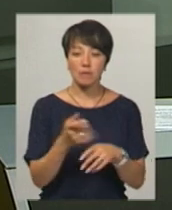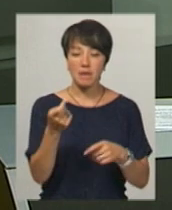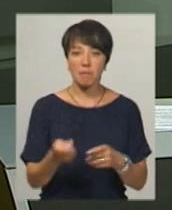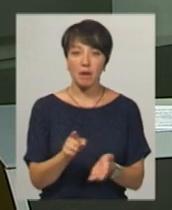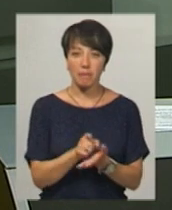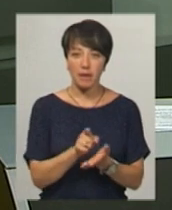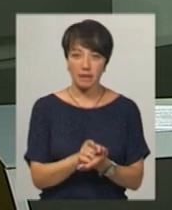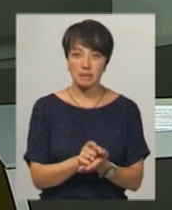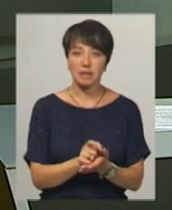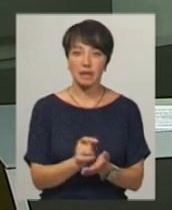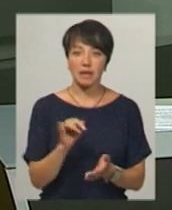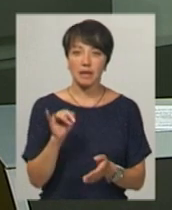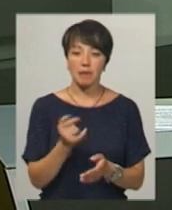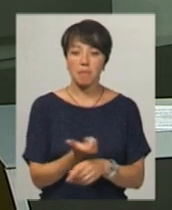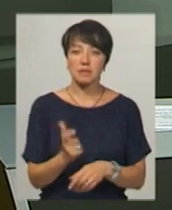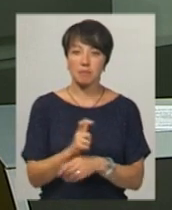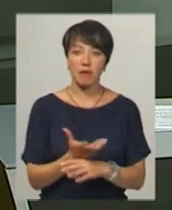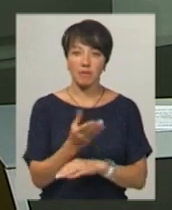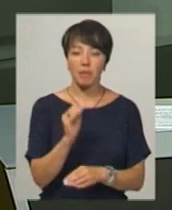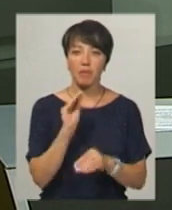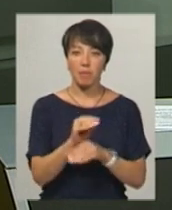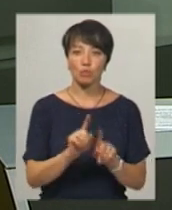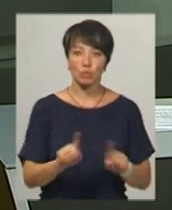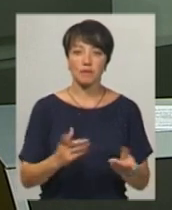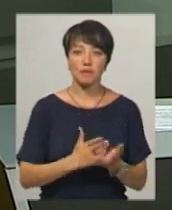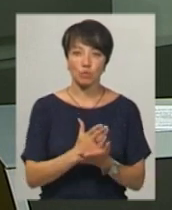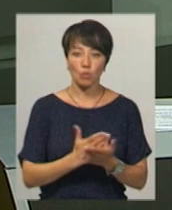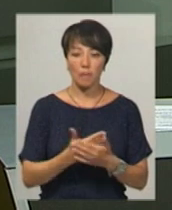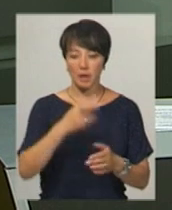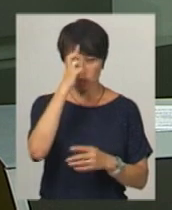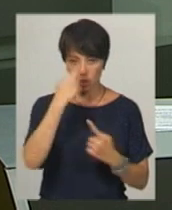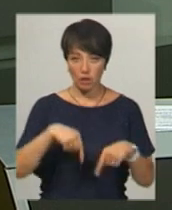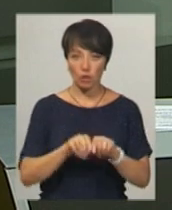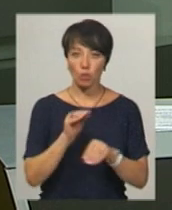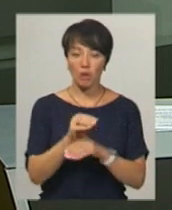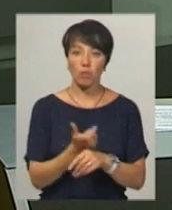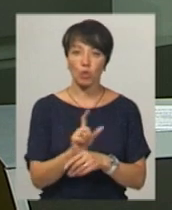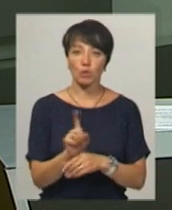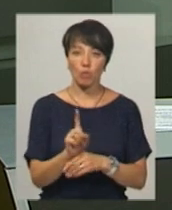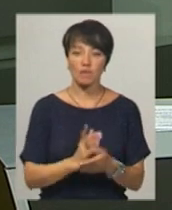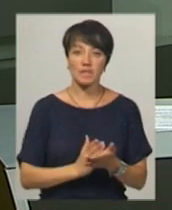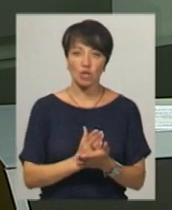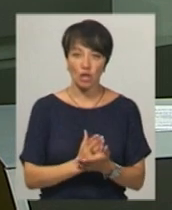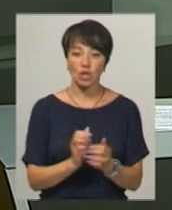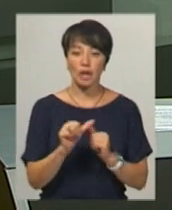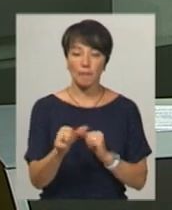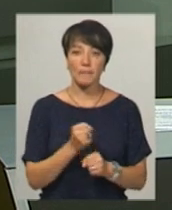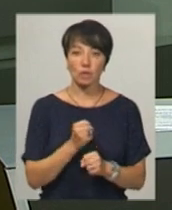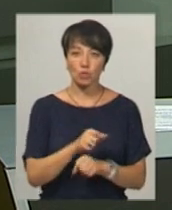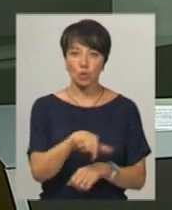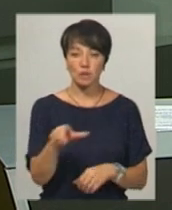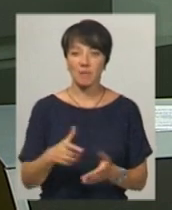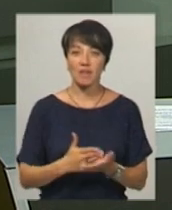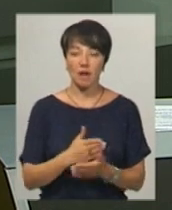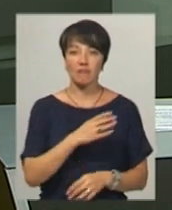та максимальної пенсійної виплати, надбавок за особливі заслуги перед державою, доплат за понаднормовий стаж, крім працюючих осіб,